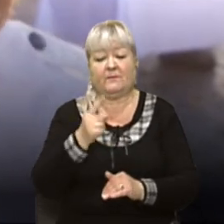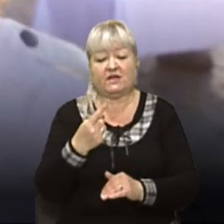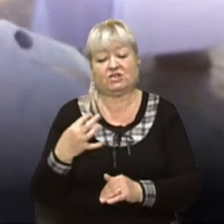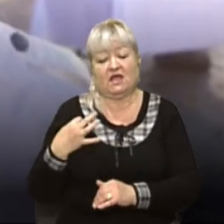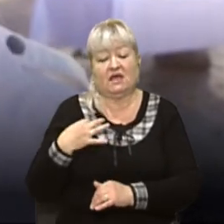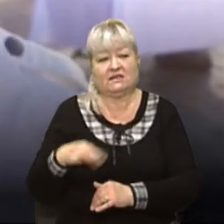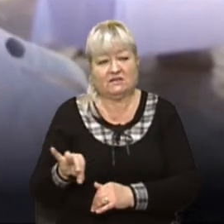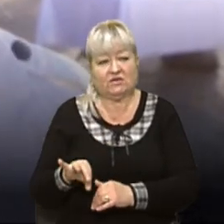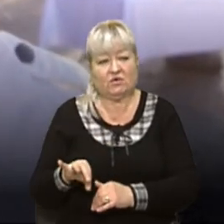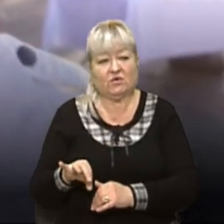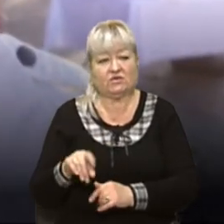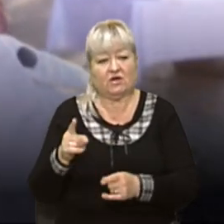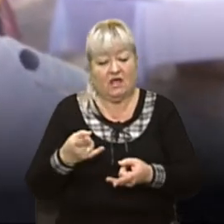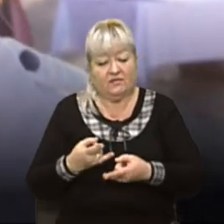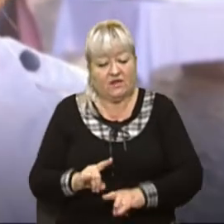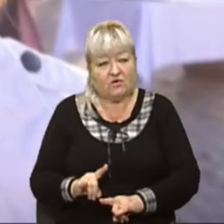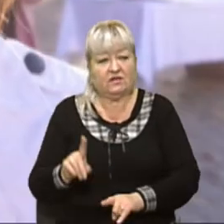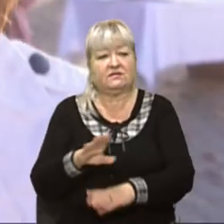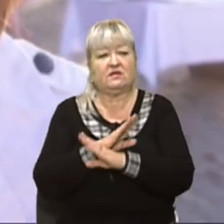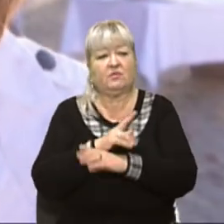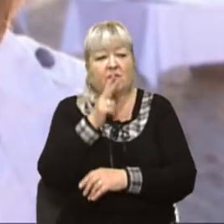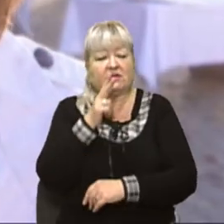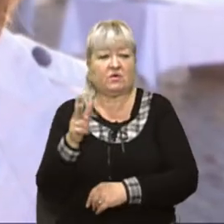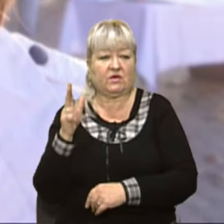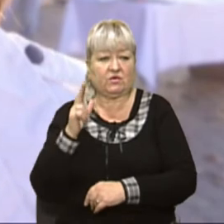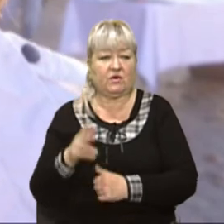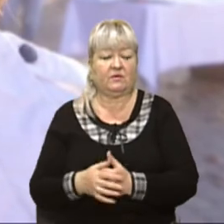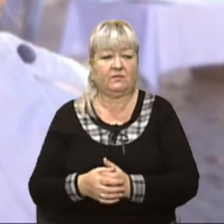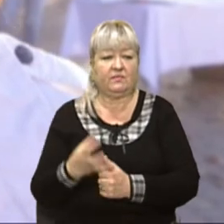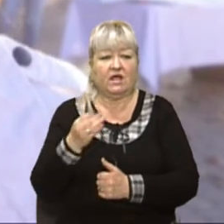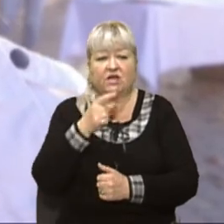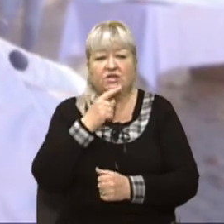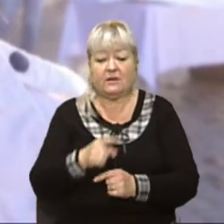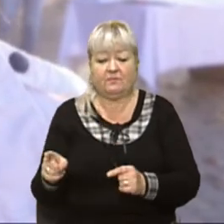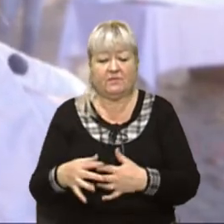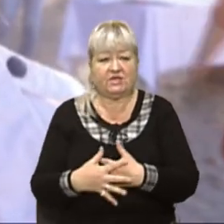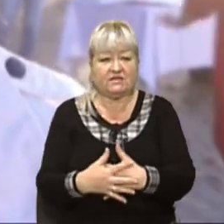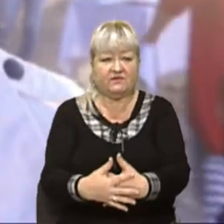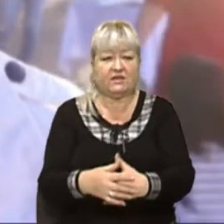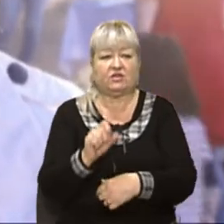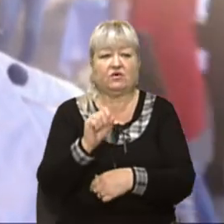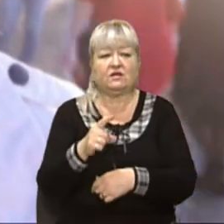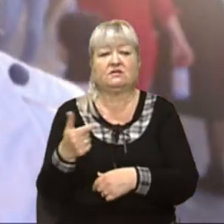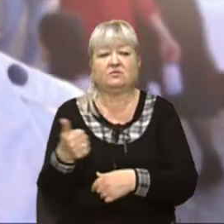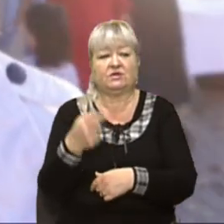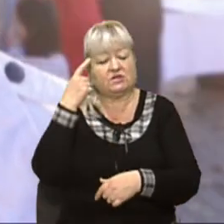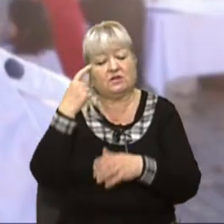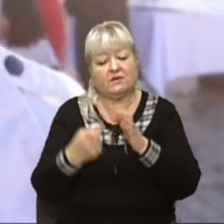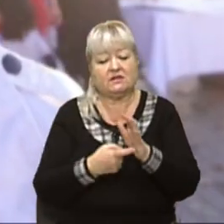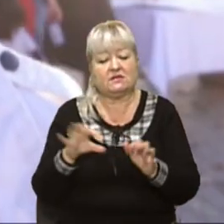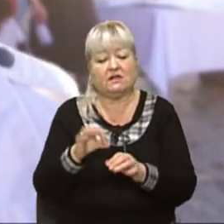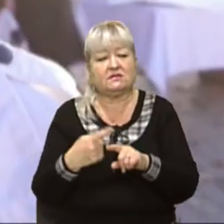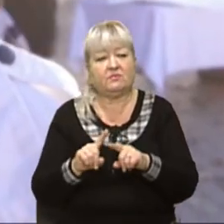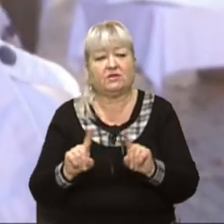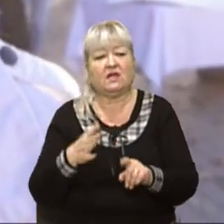Андрійко. Він народився, його не стало три роки тому. Ще під час вагітності на 12 тижні ми дізналися про те, що